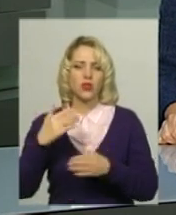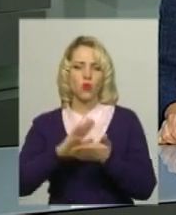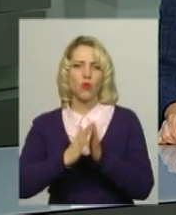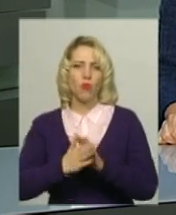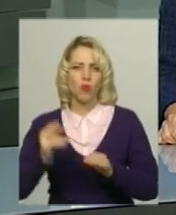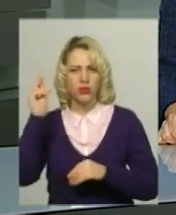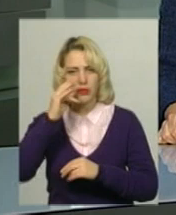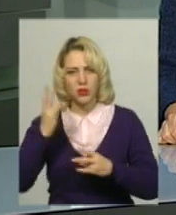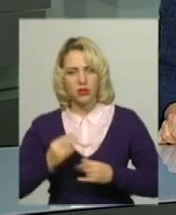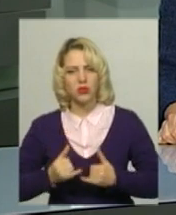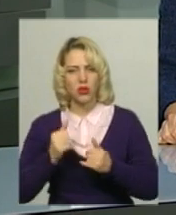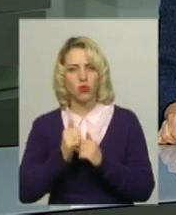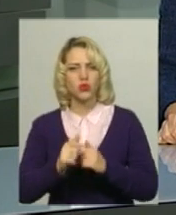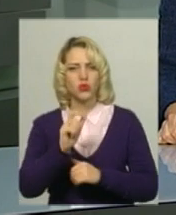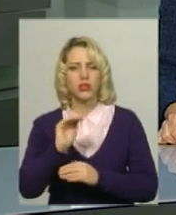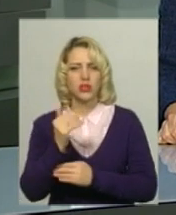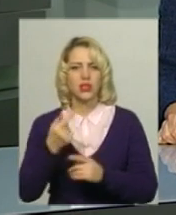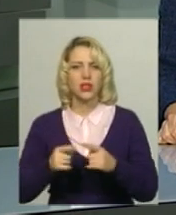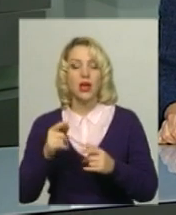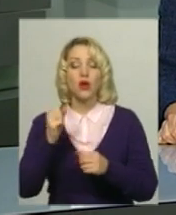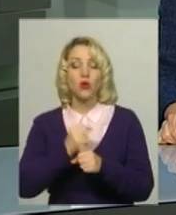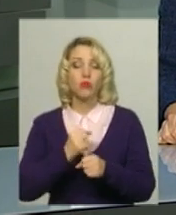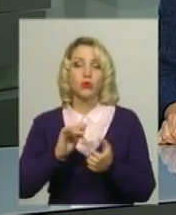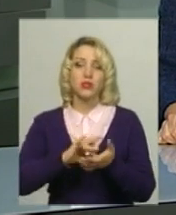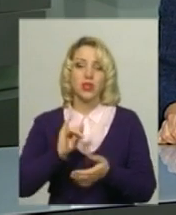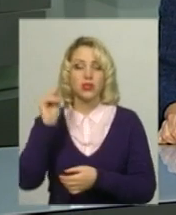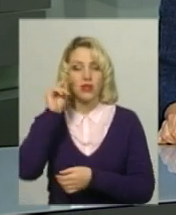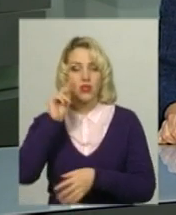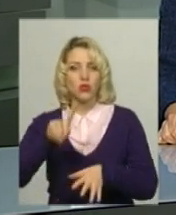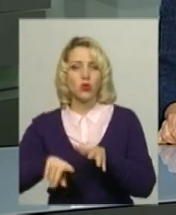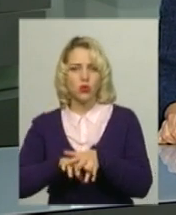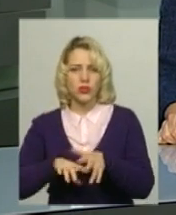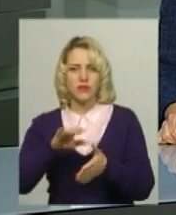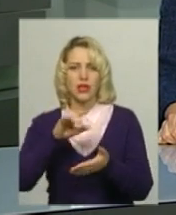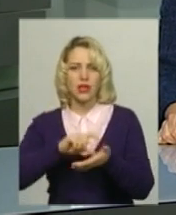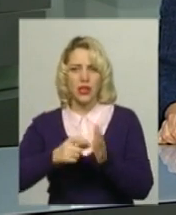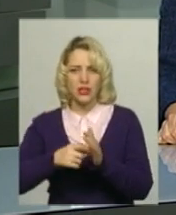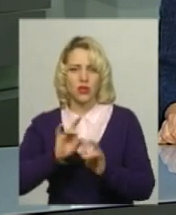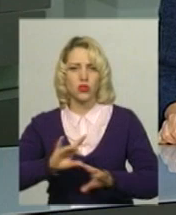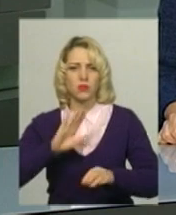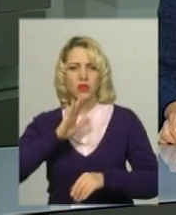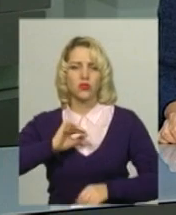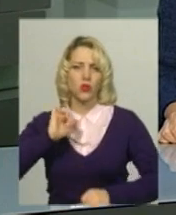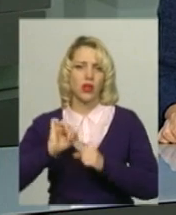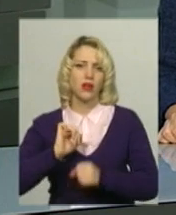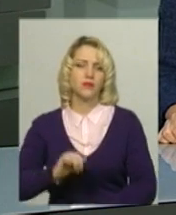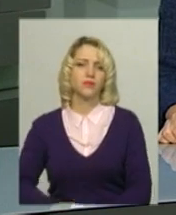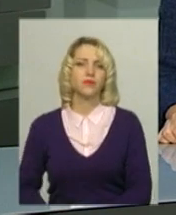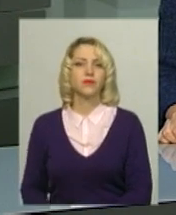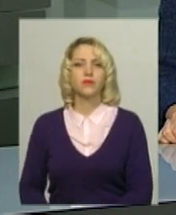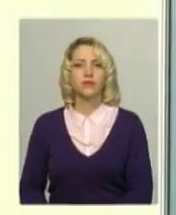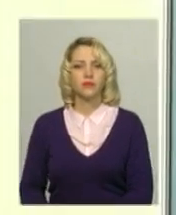потребує кожна конкретна дитина. Про роботу центру та навчання дітей в інклюзивних класах на Хмельниччині розповість моя колега Вікторія Зелінська.